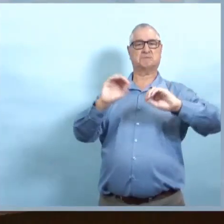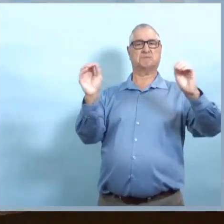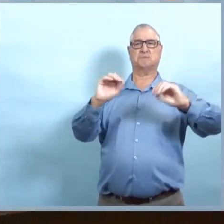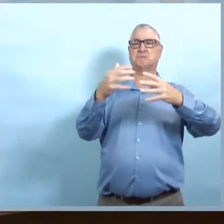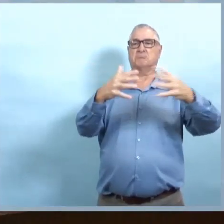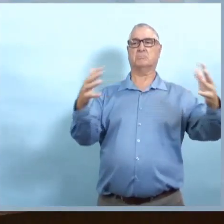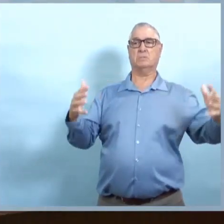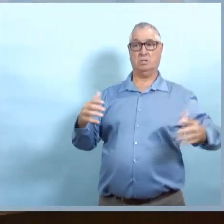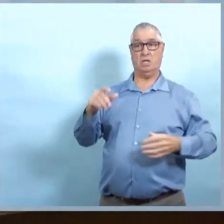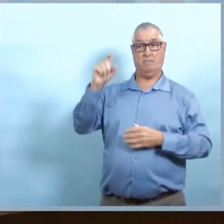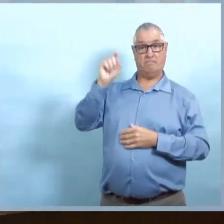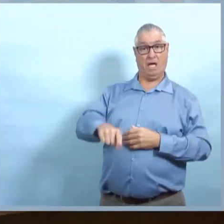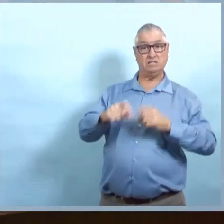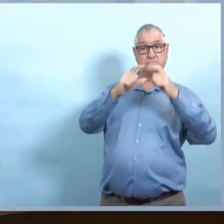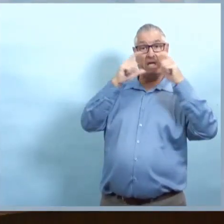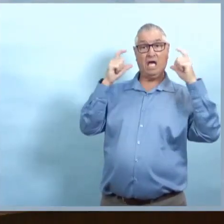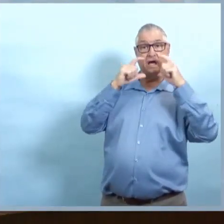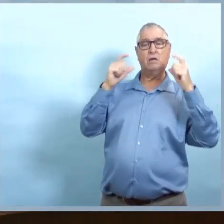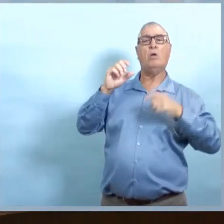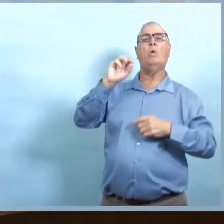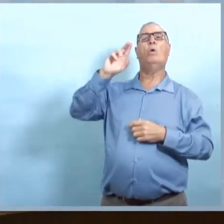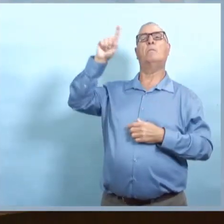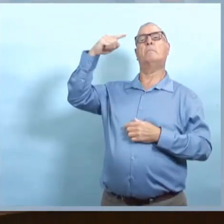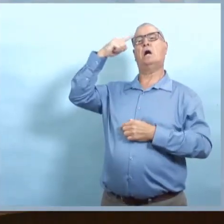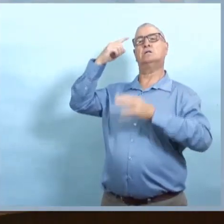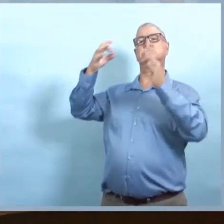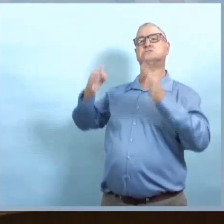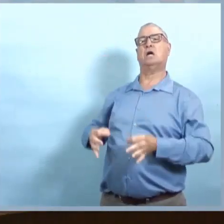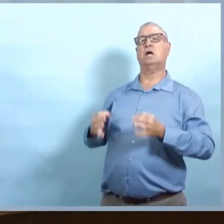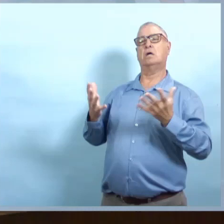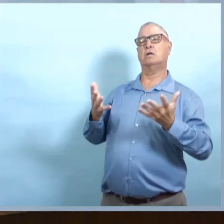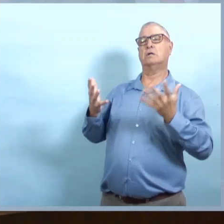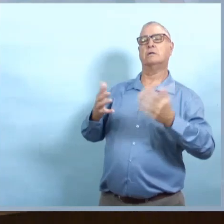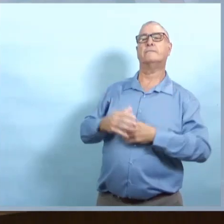Merci. Et une question d'un auditeur.